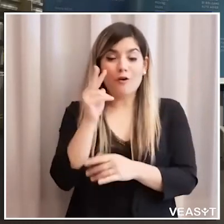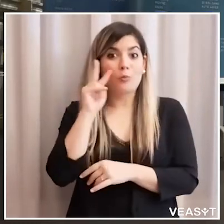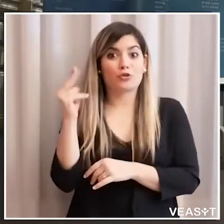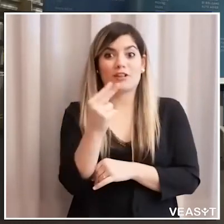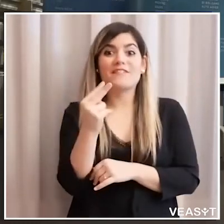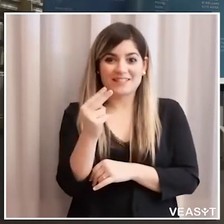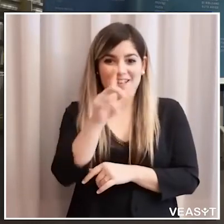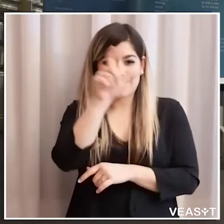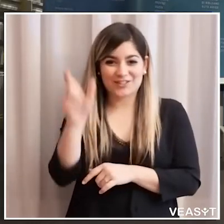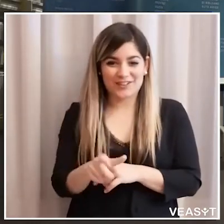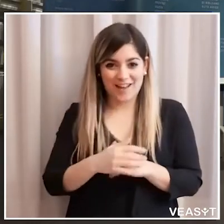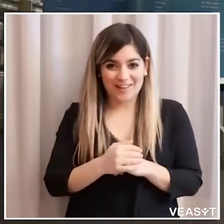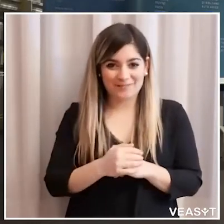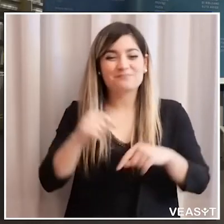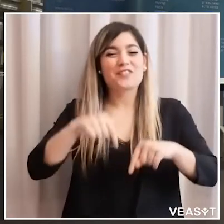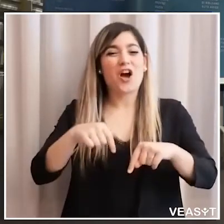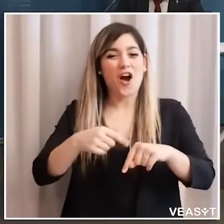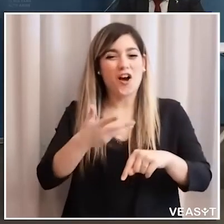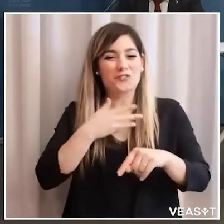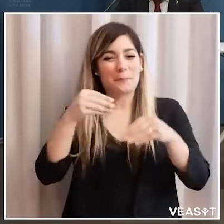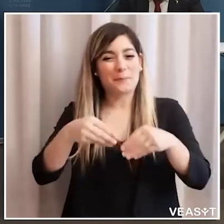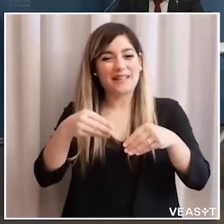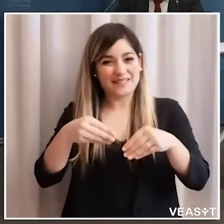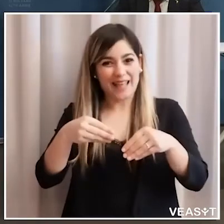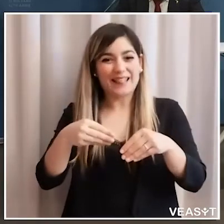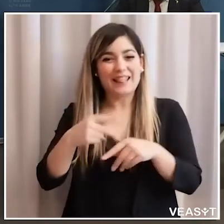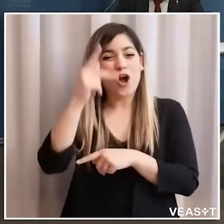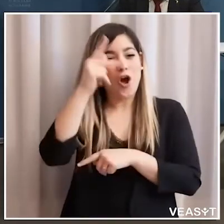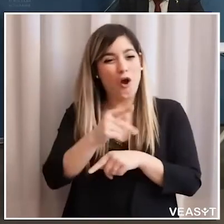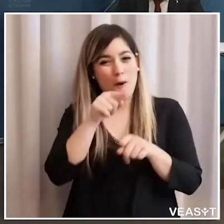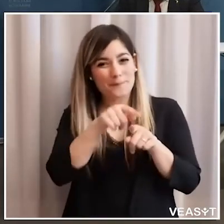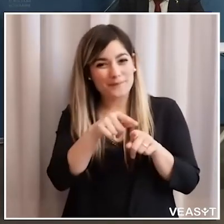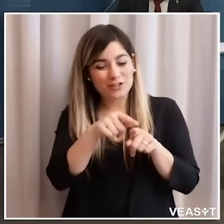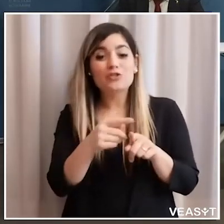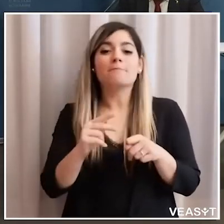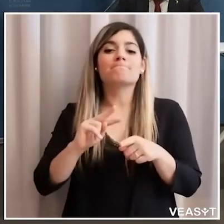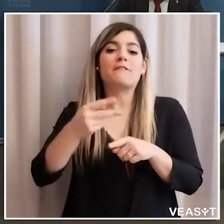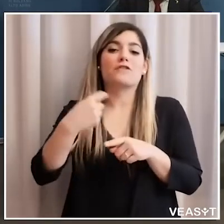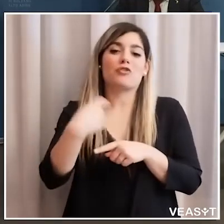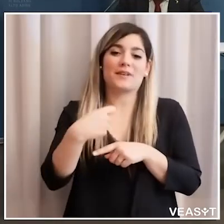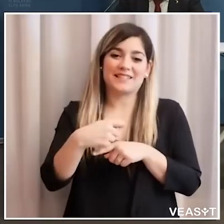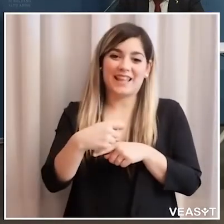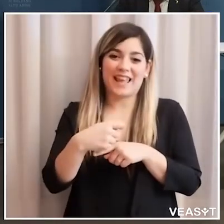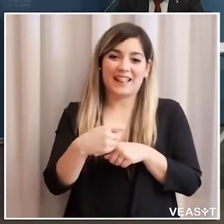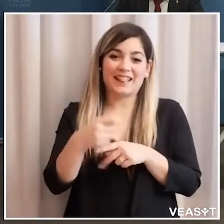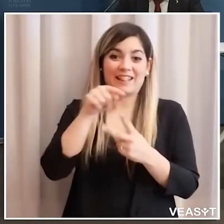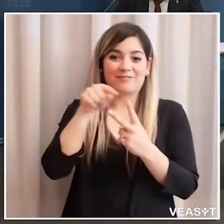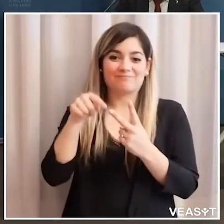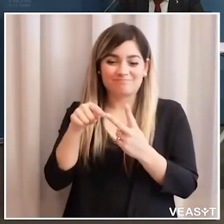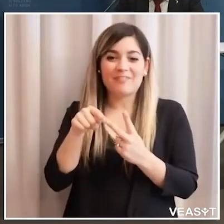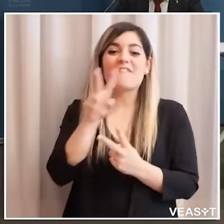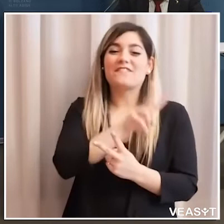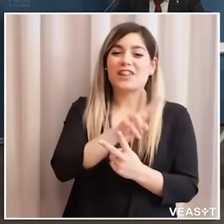Prendono parte all'incontro odierno il Presidente della provincia Arno Kompaccer i Vice Presidenti dell'Esecutivo Giuliano Vettorato